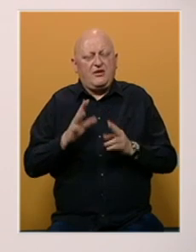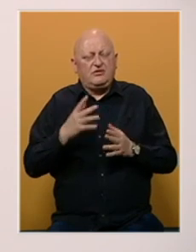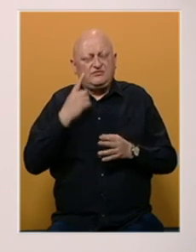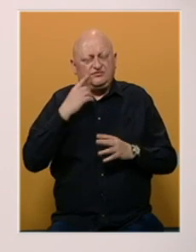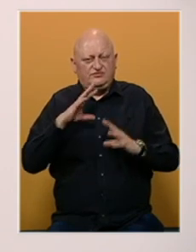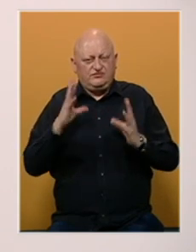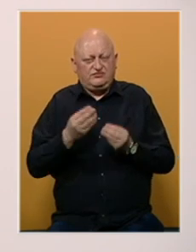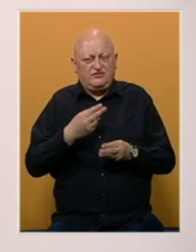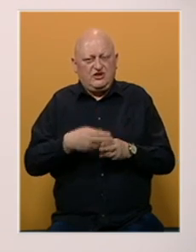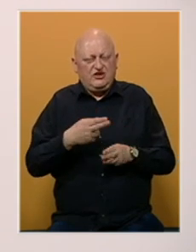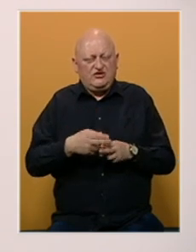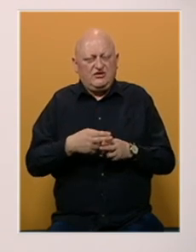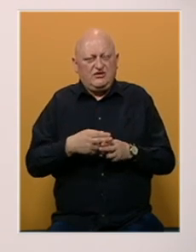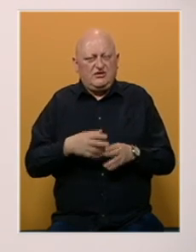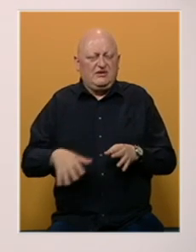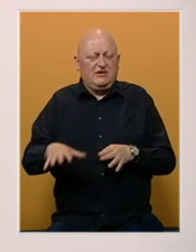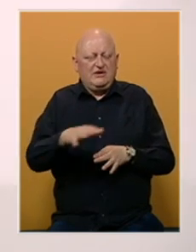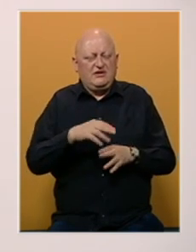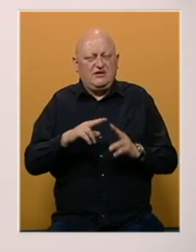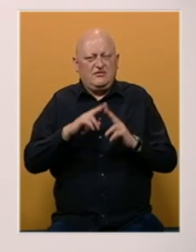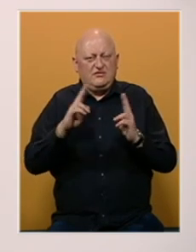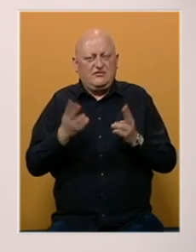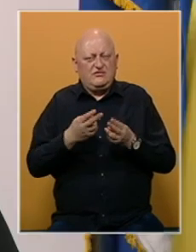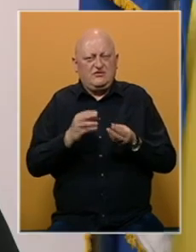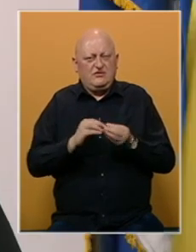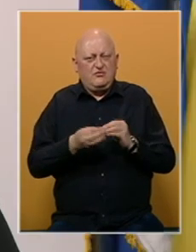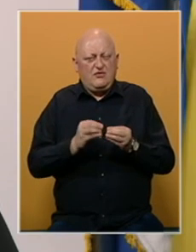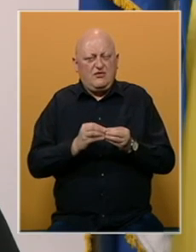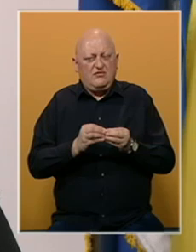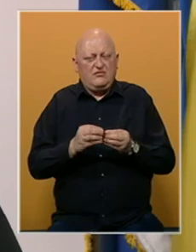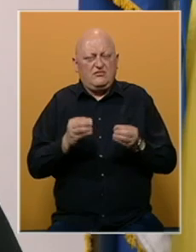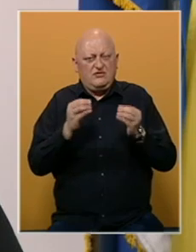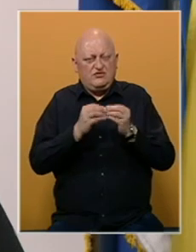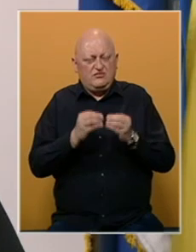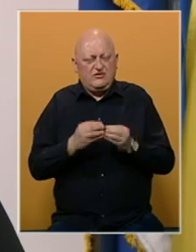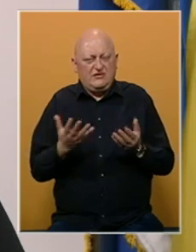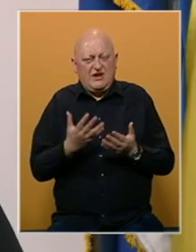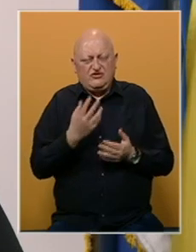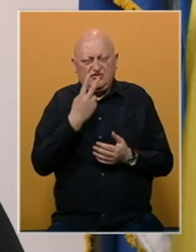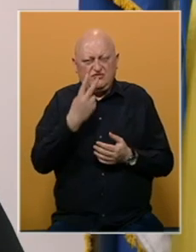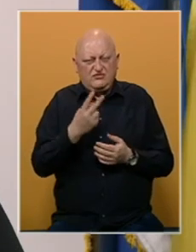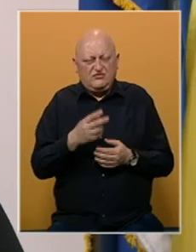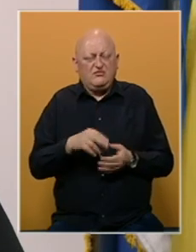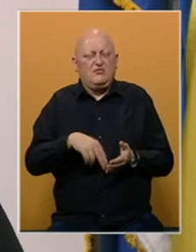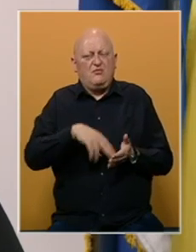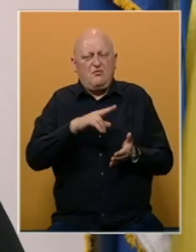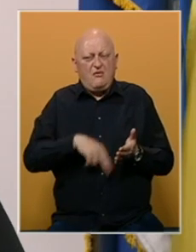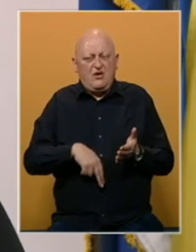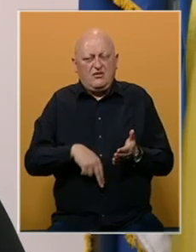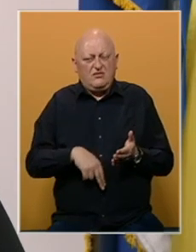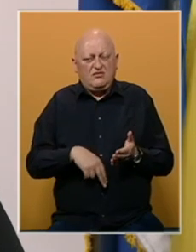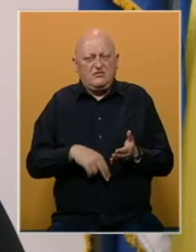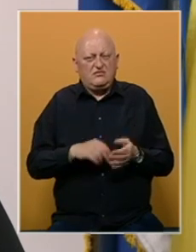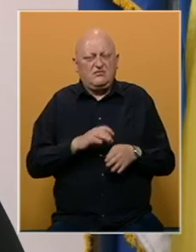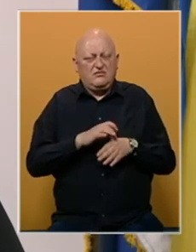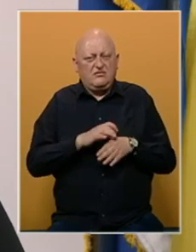da zajedno rješavamo regionalne i međunarodne probleme. Sporazum smo, kao što ste vidjeli, upravo potpisali, a